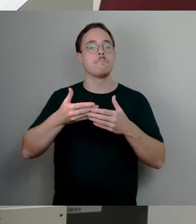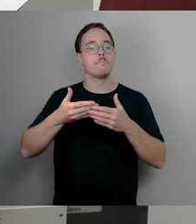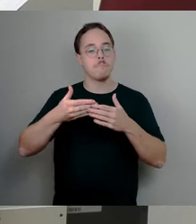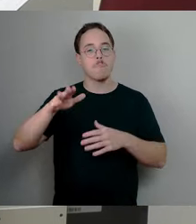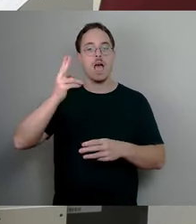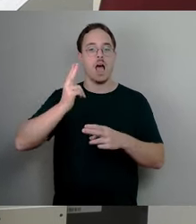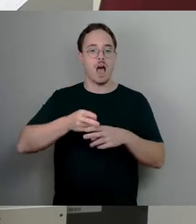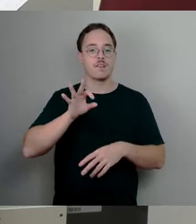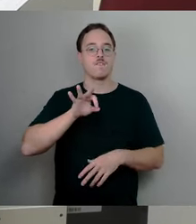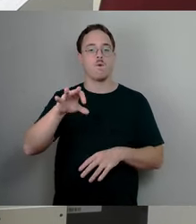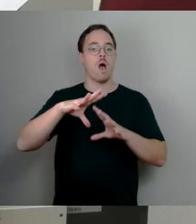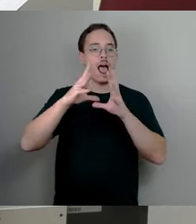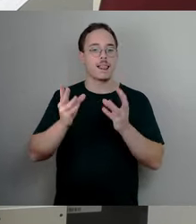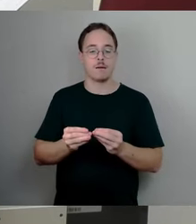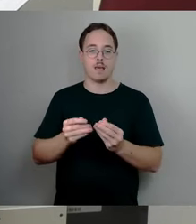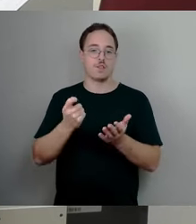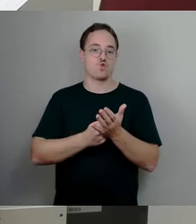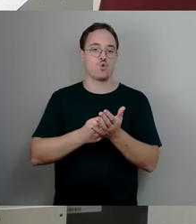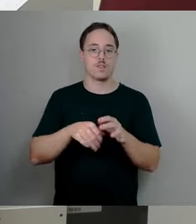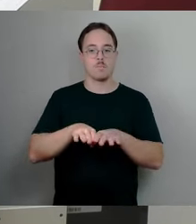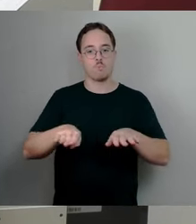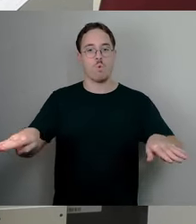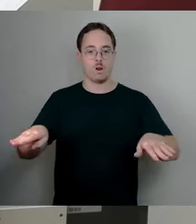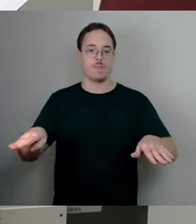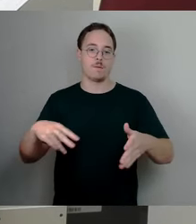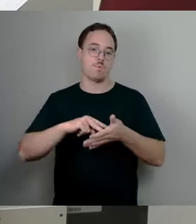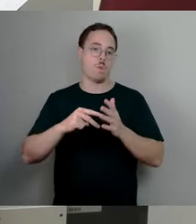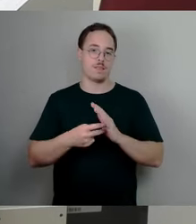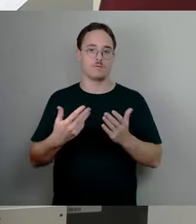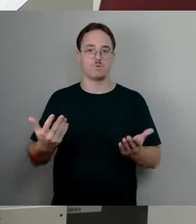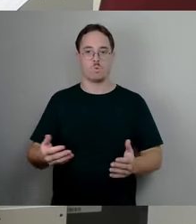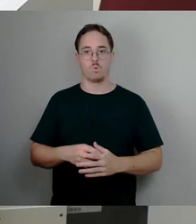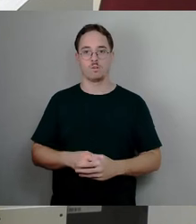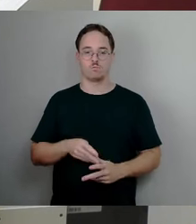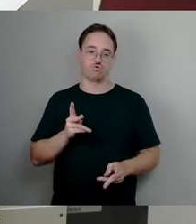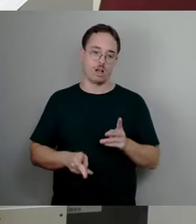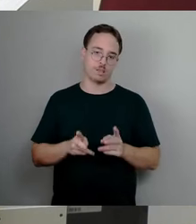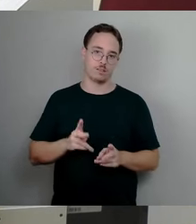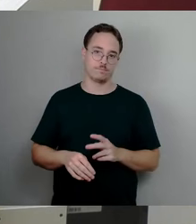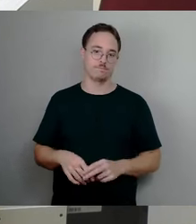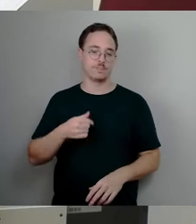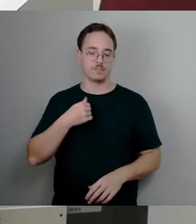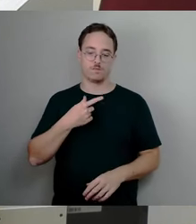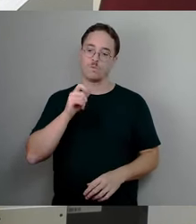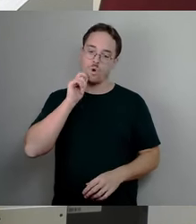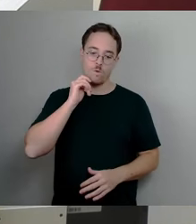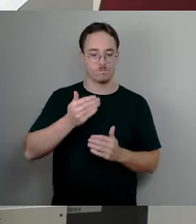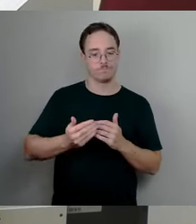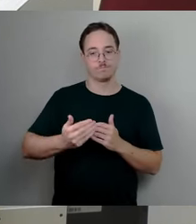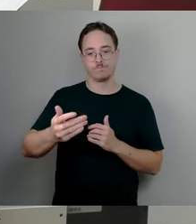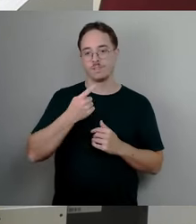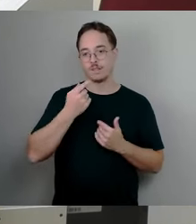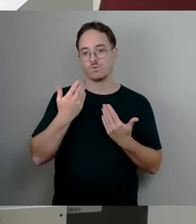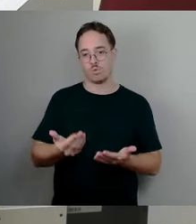wichtiger Schritt dazu. Es gibt noch andere, dazu habe ich auch schon gesprochen und werde in Zukunft auch noch öfter stehen. Angesichts der Mehrheitsverhältnisse, die